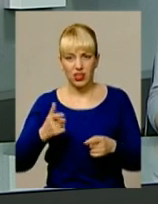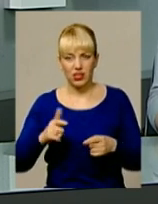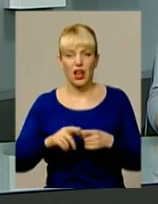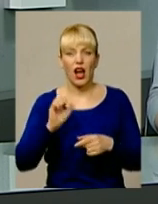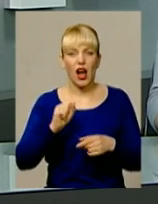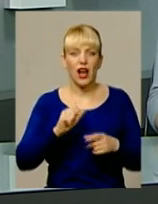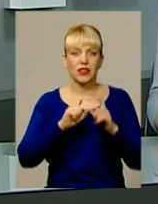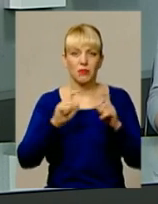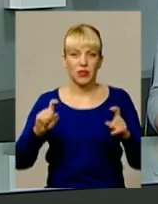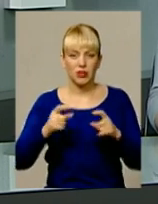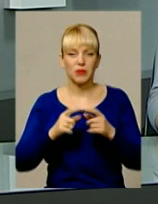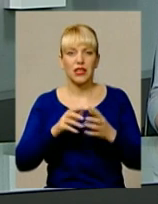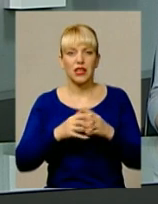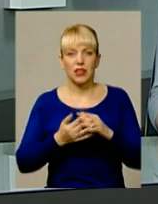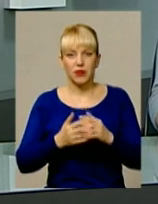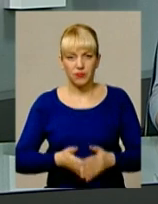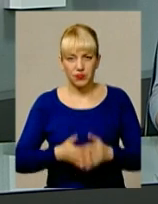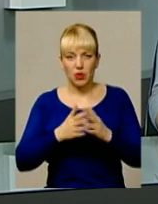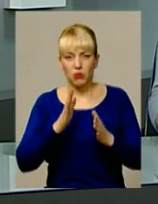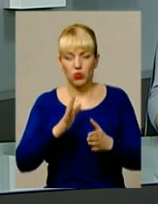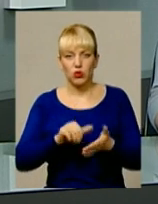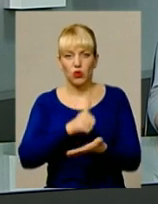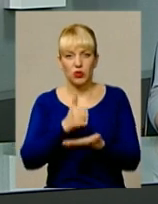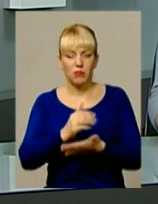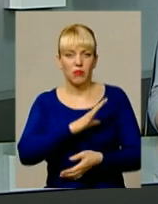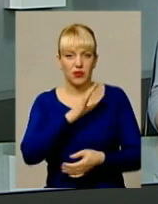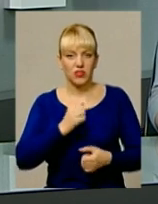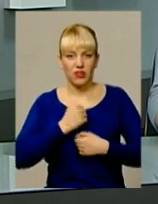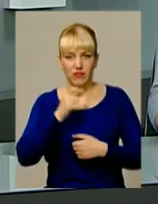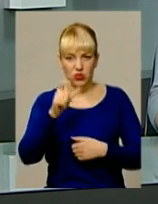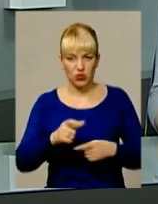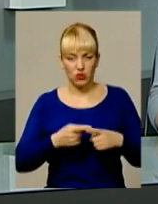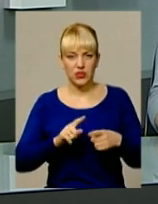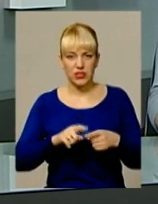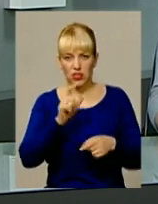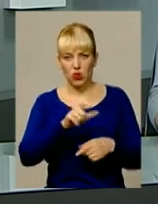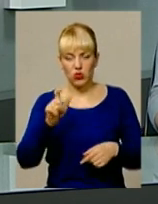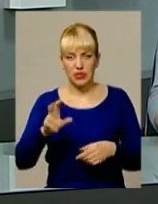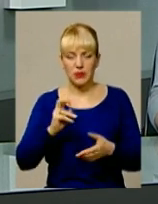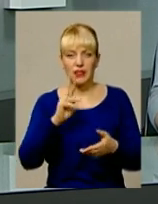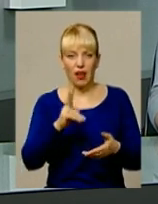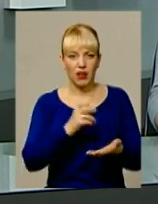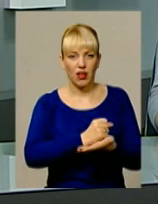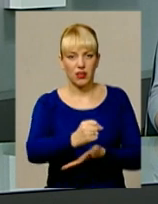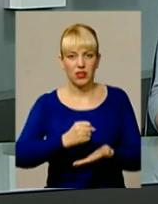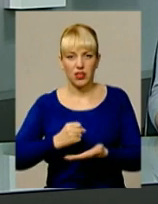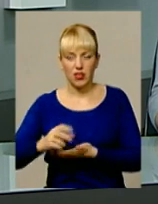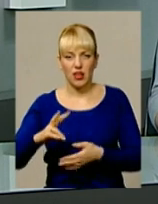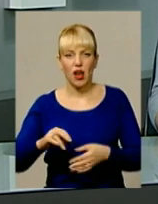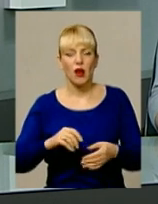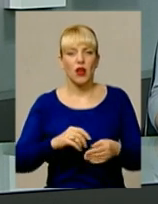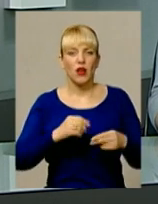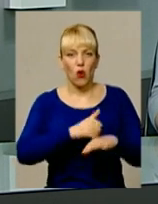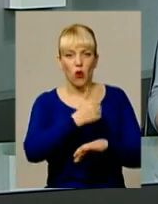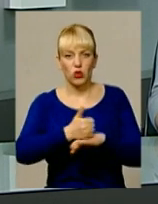ресурсів у Хмельницькій міській раді очолить колишній військовий родом з Білорусі. Цих осіб, як кандидатів на посади очільників відповідних